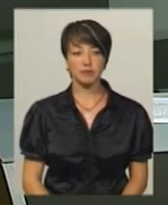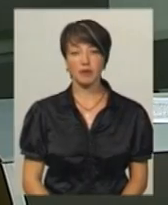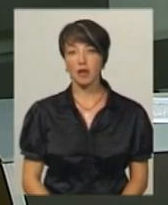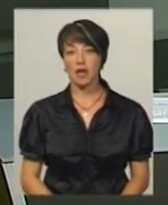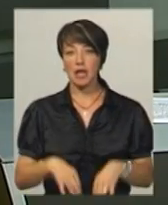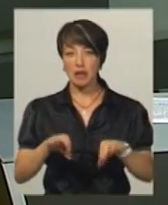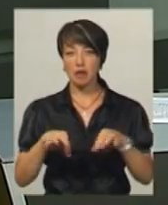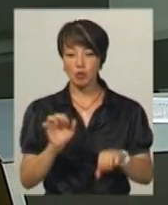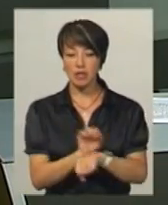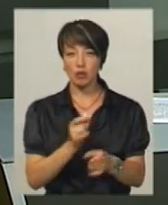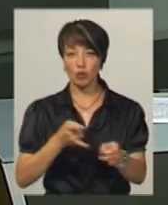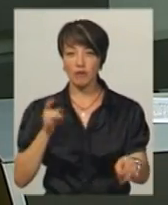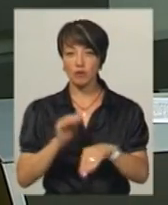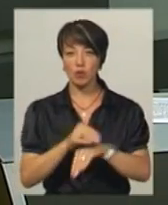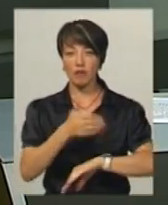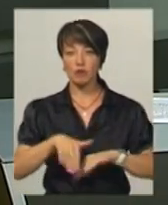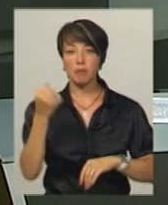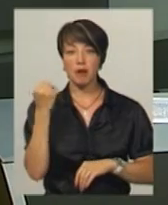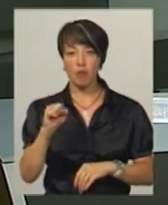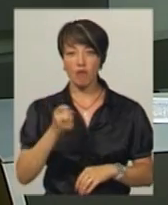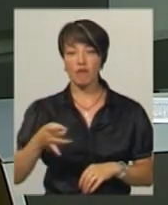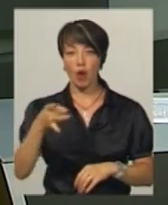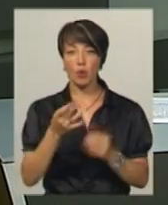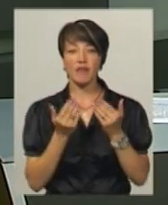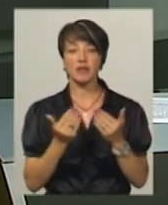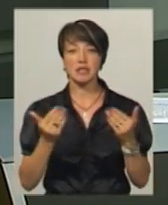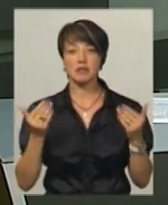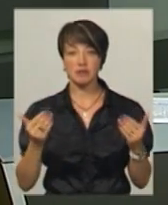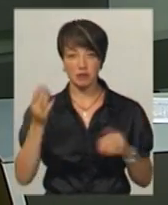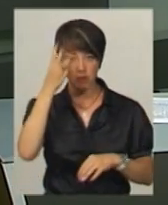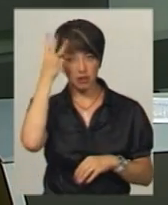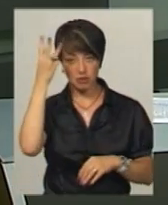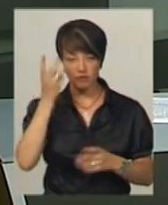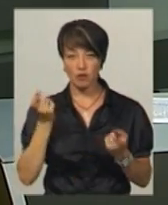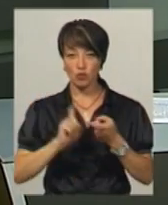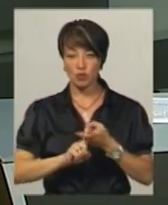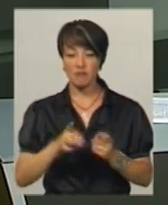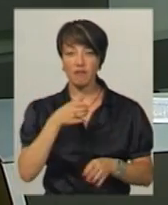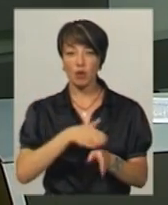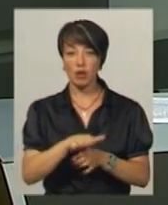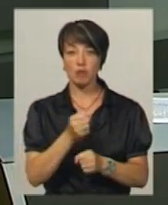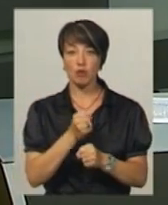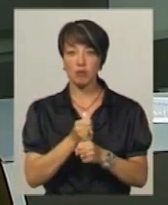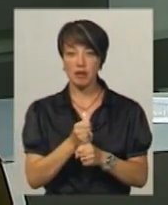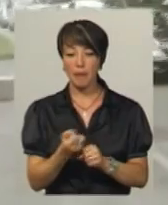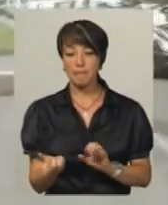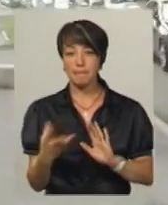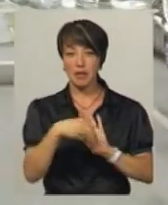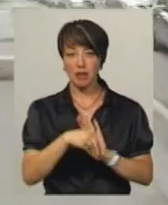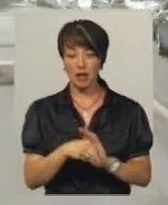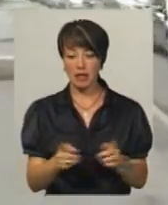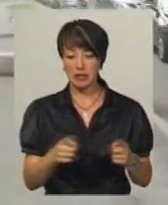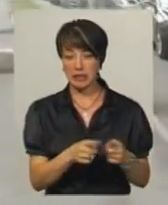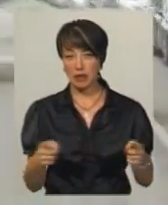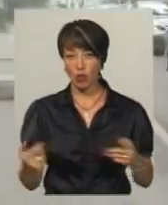Транспортні затори фіксують на вулиці Перемоги, що у мікрорайоні виставка обласного центру у зв'язку з виконанням робіт із приєднання ділянки